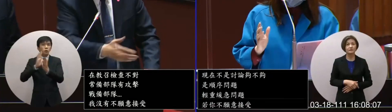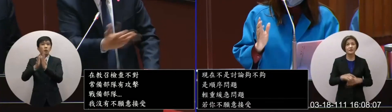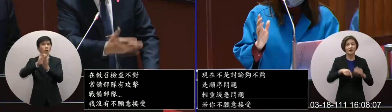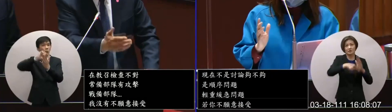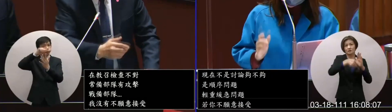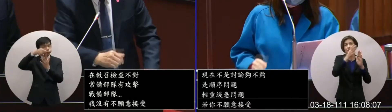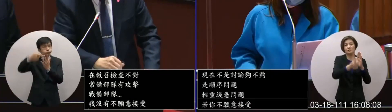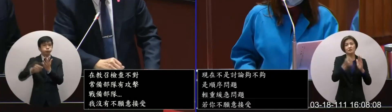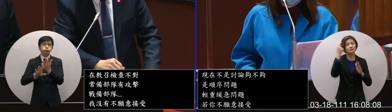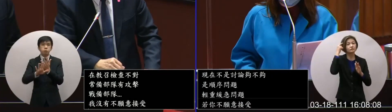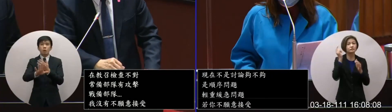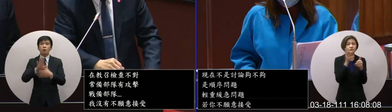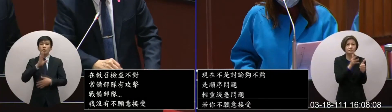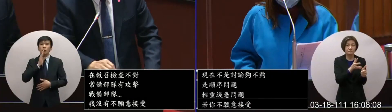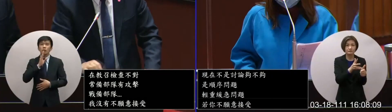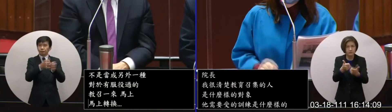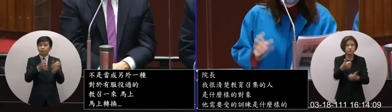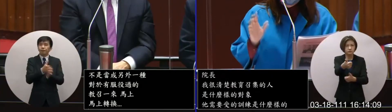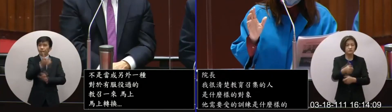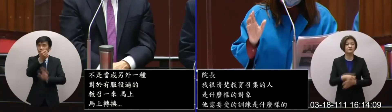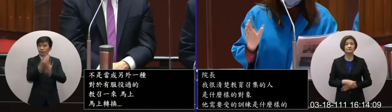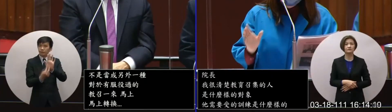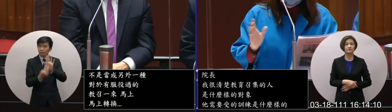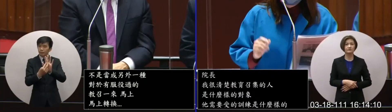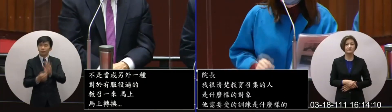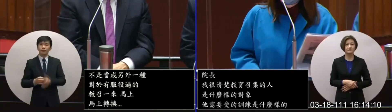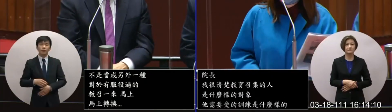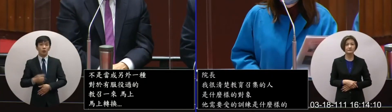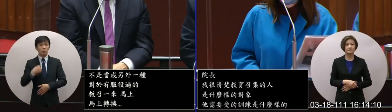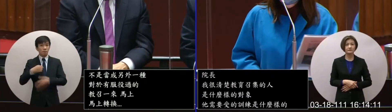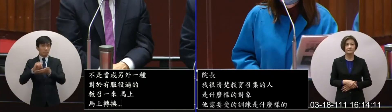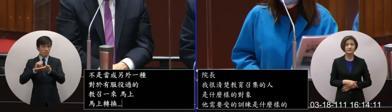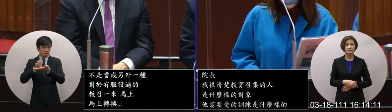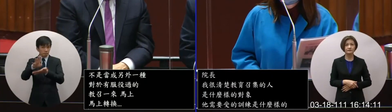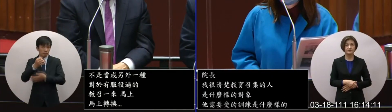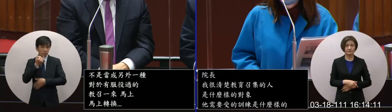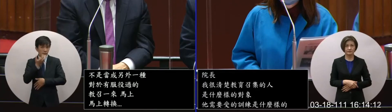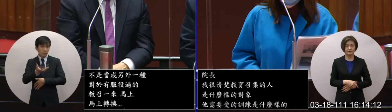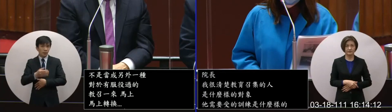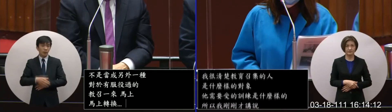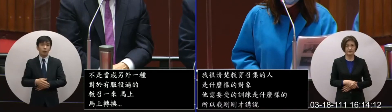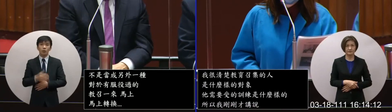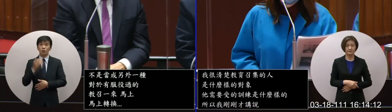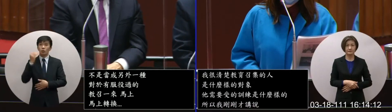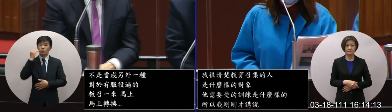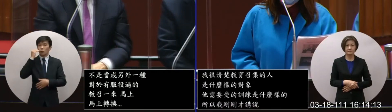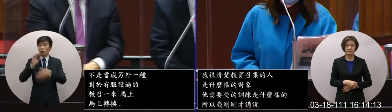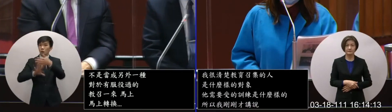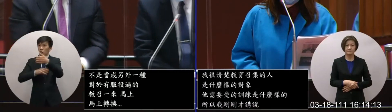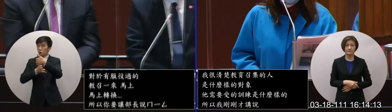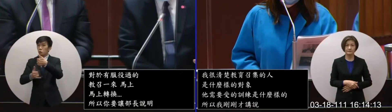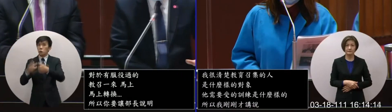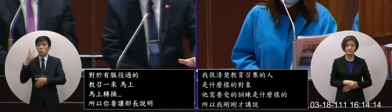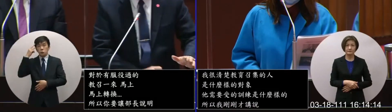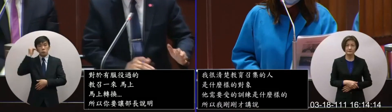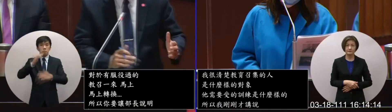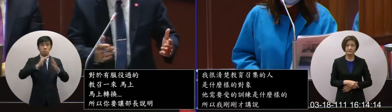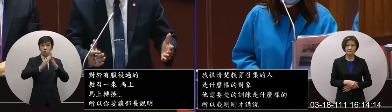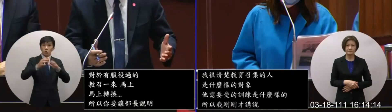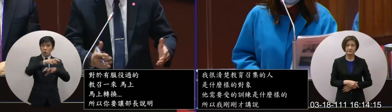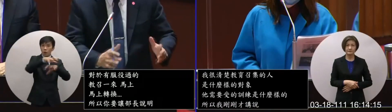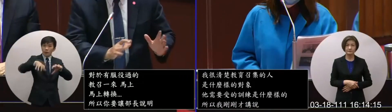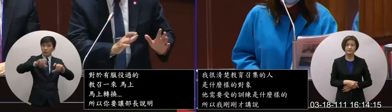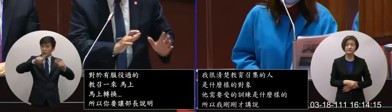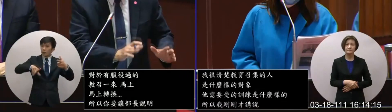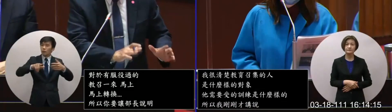长我想要请教的我跟委员报告一下好不好委员既然认定他如果战场环境不降那